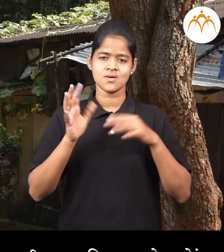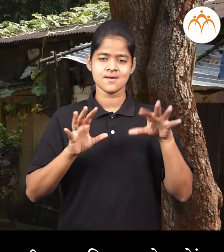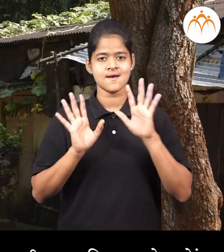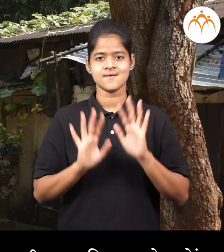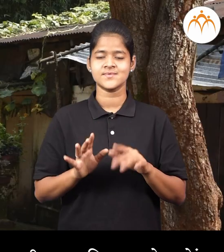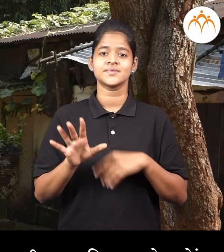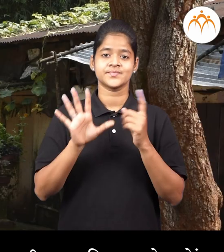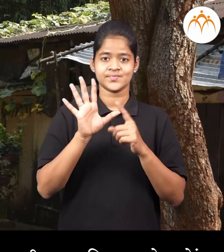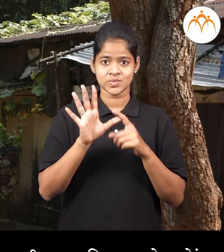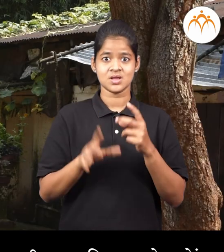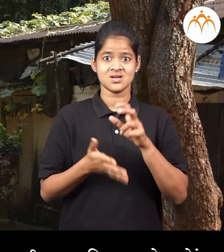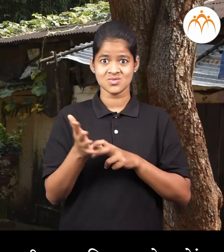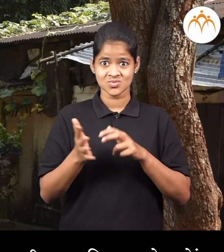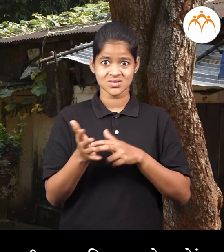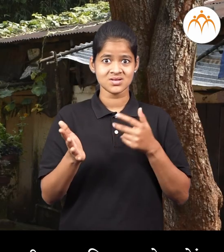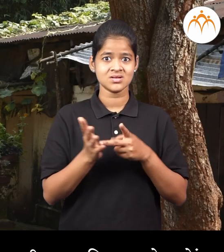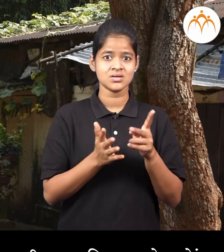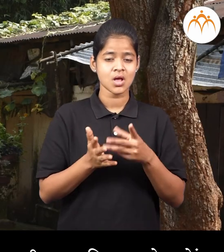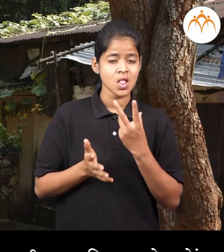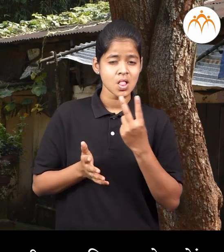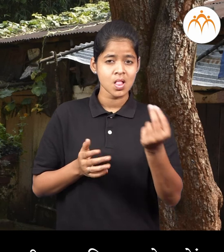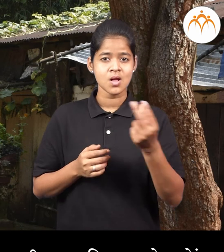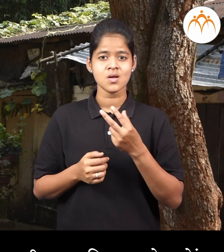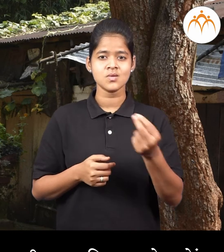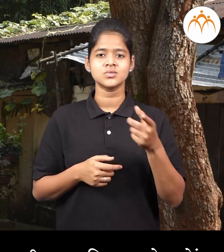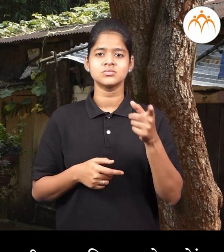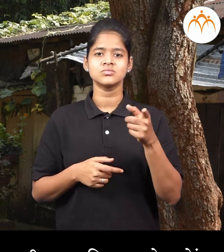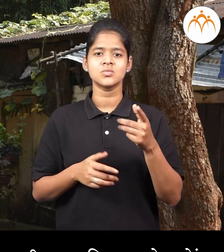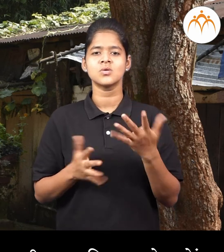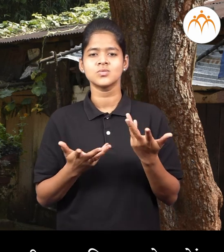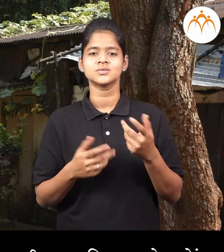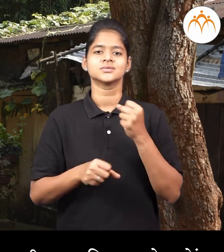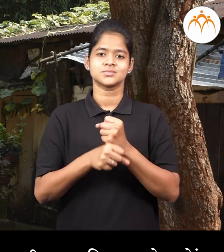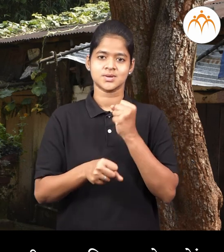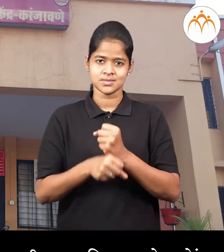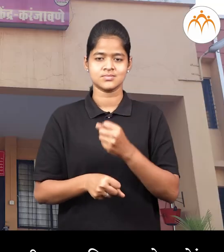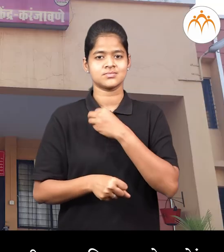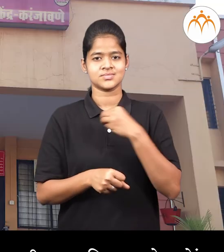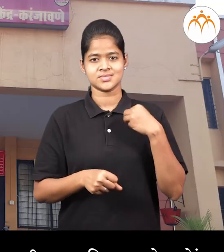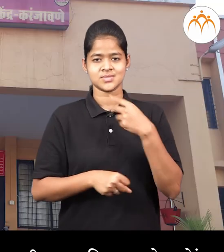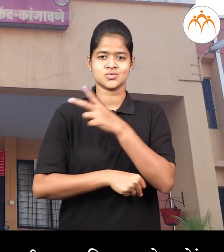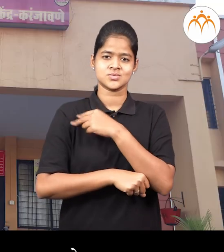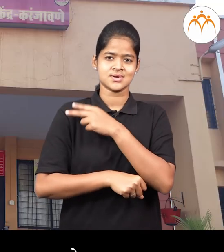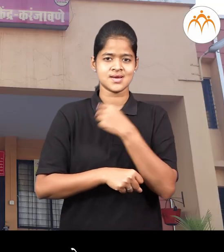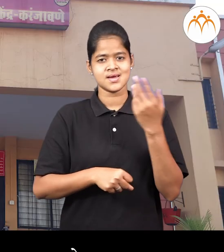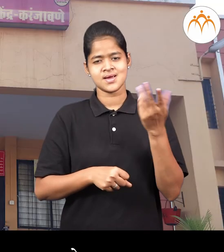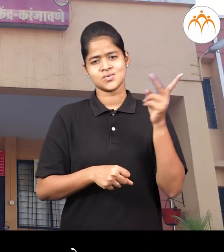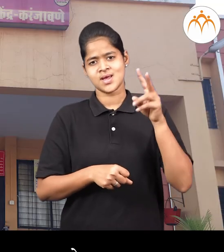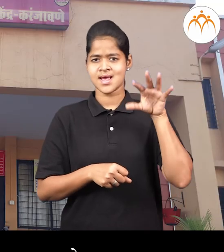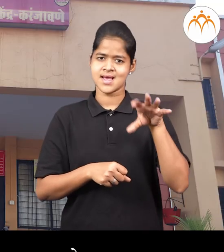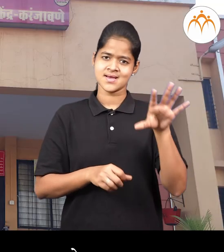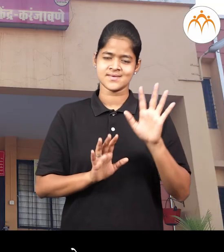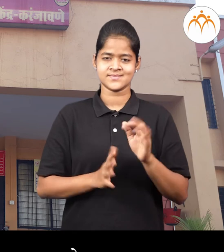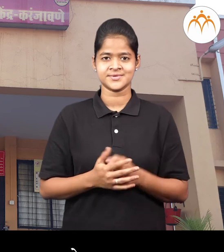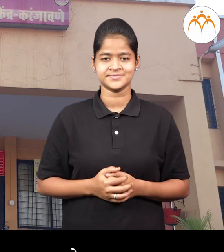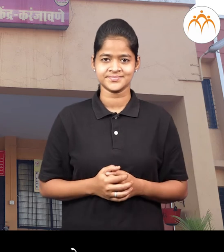पाच, ग्रामीन भागान मधे खेडेयान मधे शासकिया प्राथमिक आरोग्या केंद्र आणी शासकिया